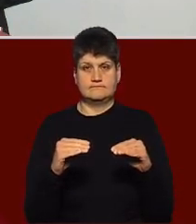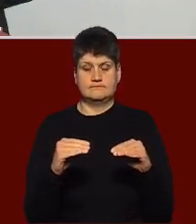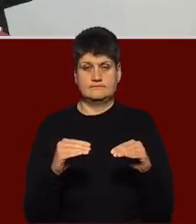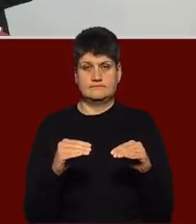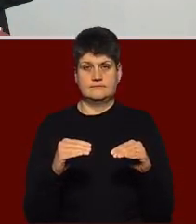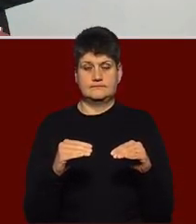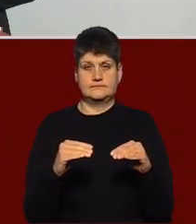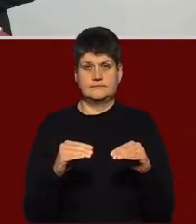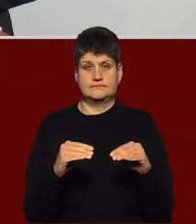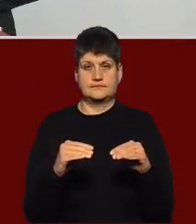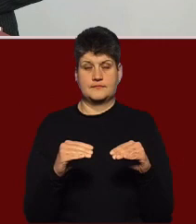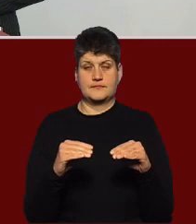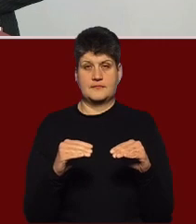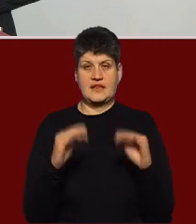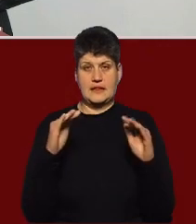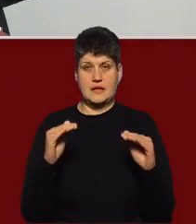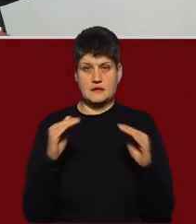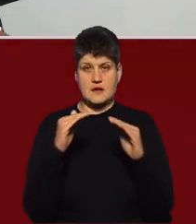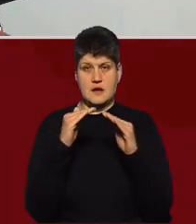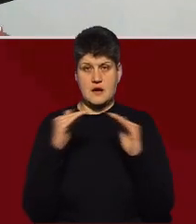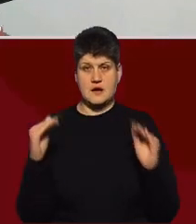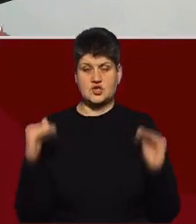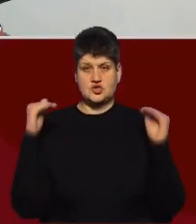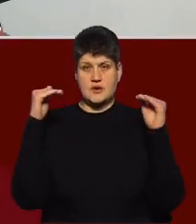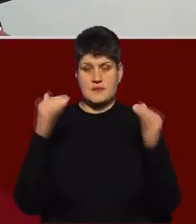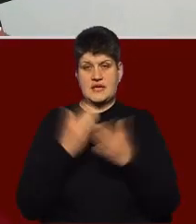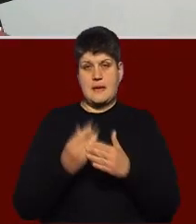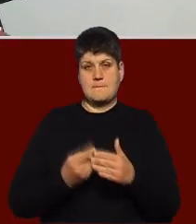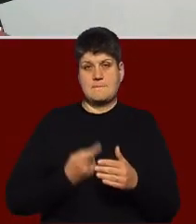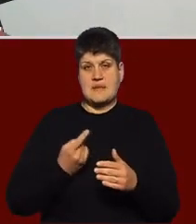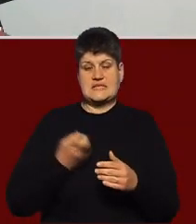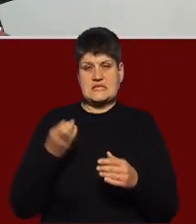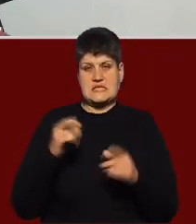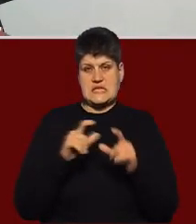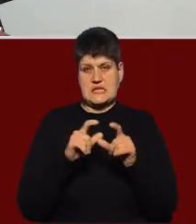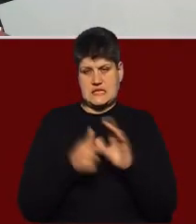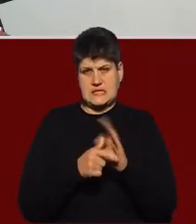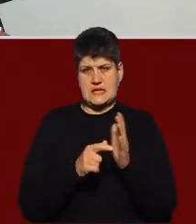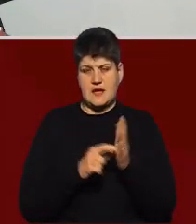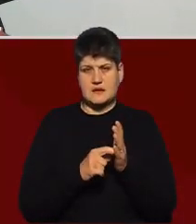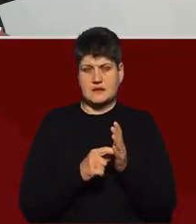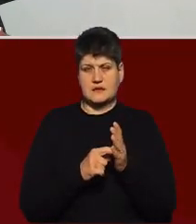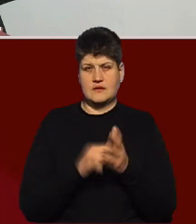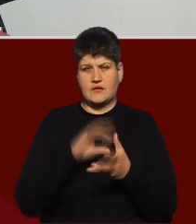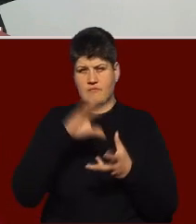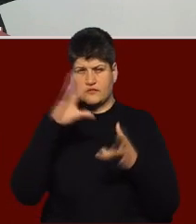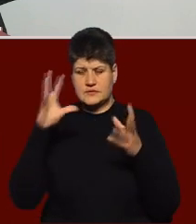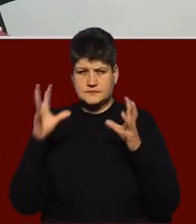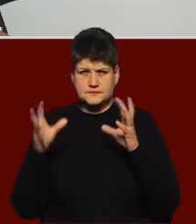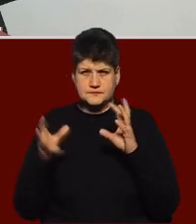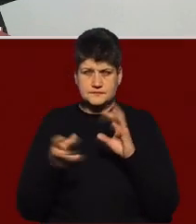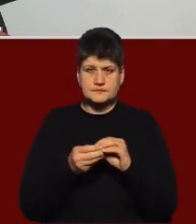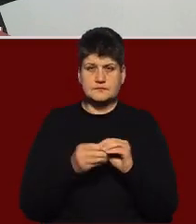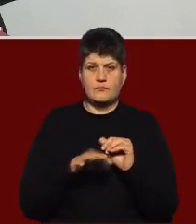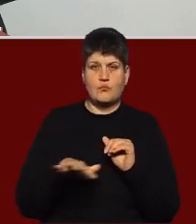над гаражами, і майстерня, і мені це все прирахували до